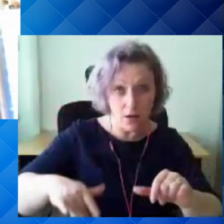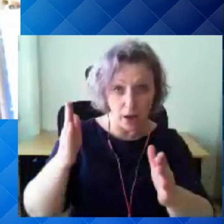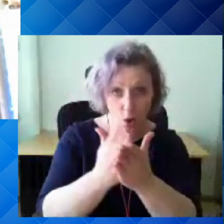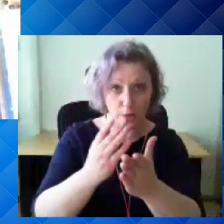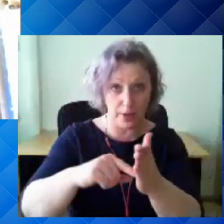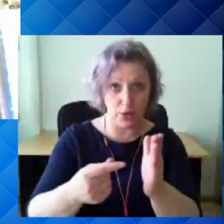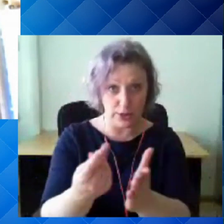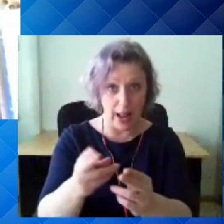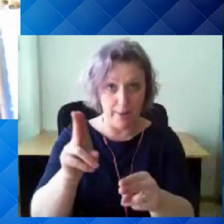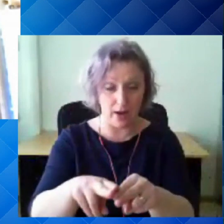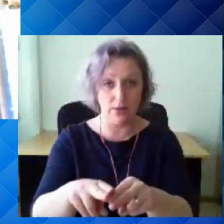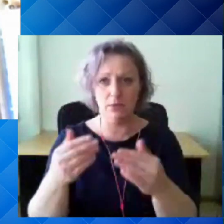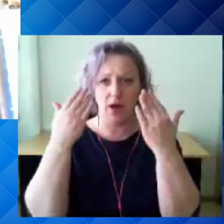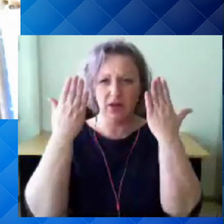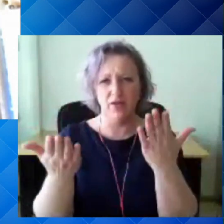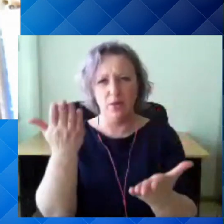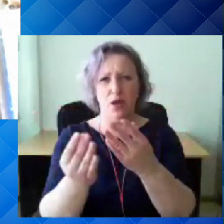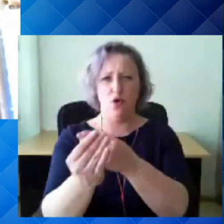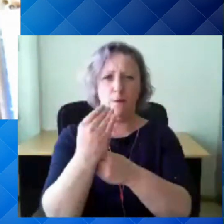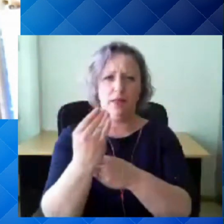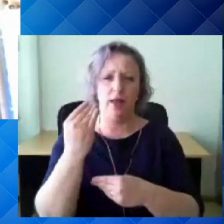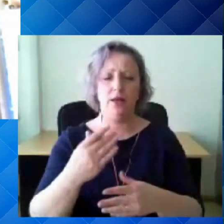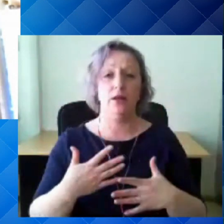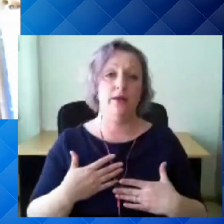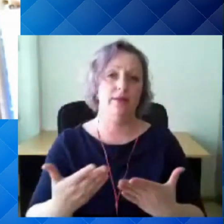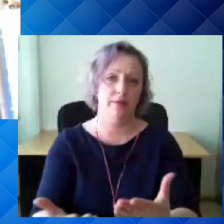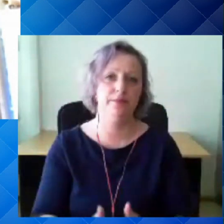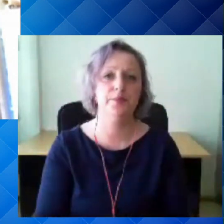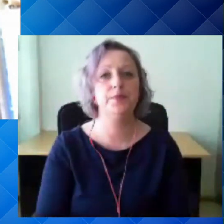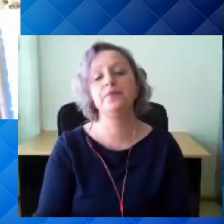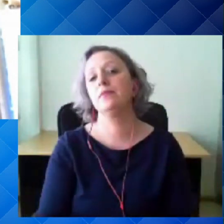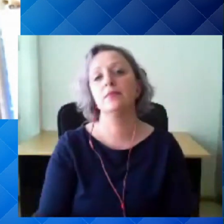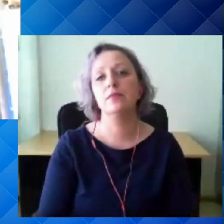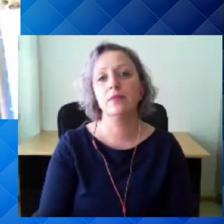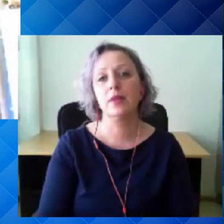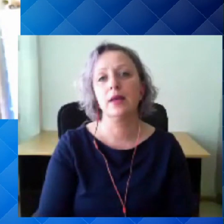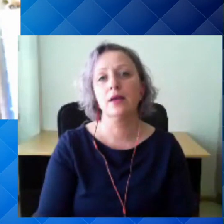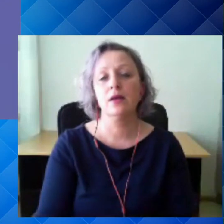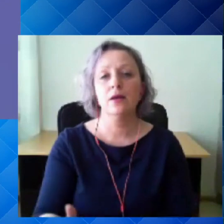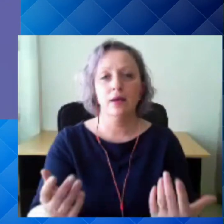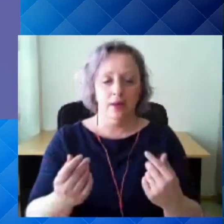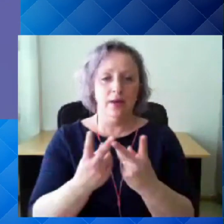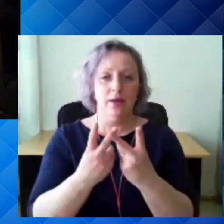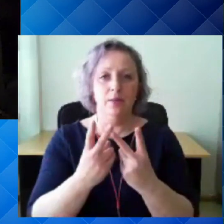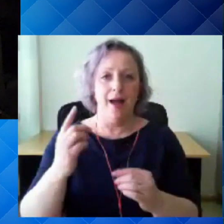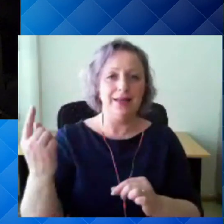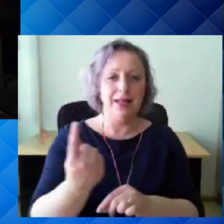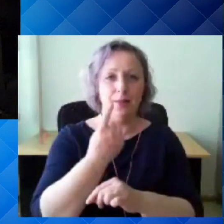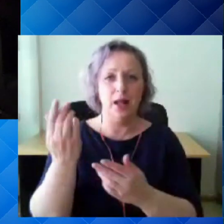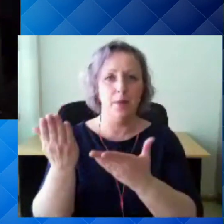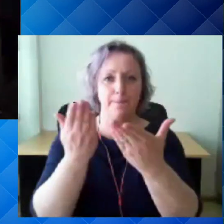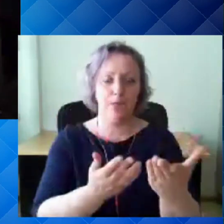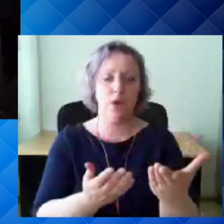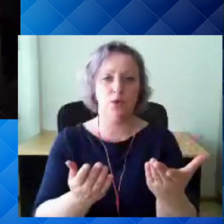ei tea, võibolla kuidagi seda ka kommenteerida ja üle rõhutada, aitab. Nii ja ma annaksin siis kõigepealt sana